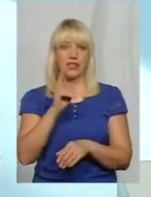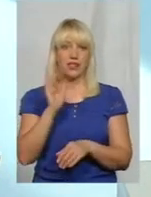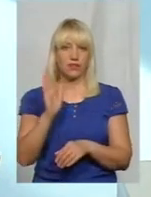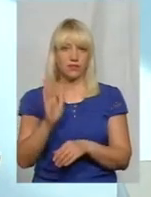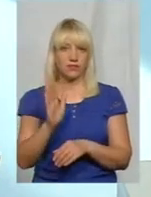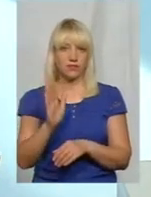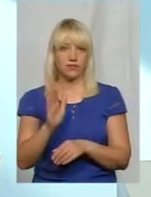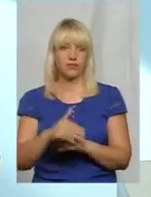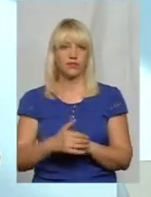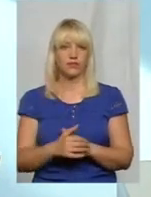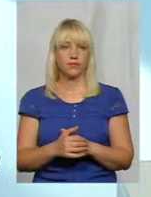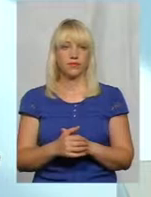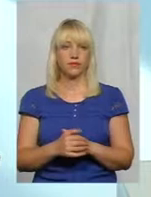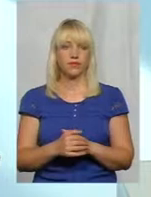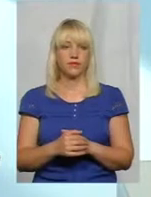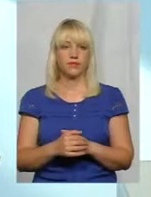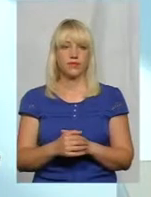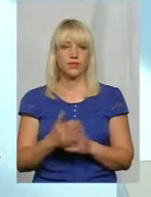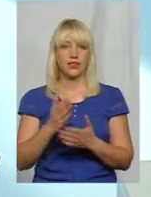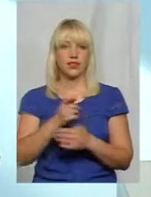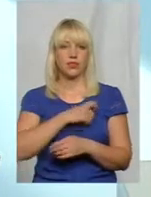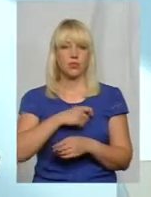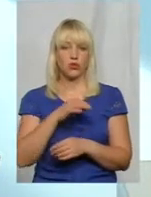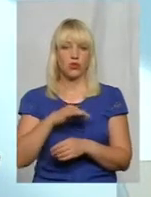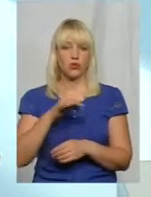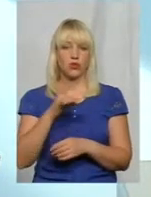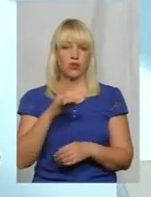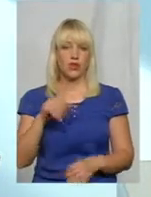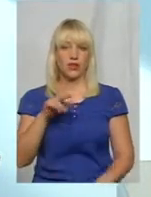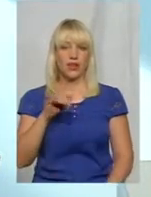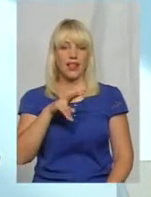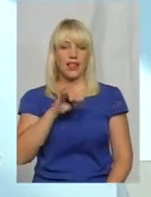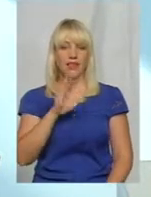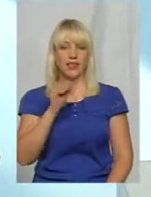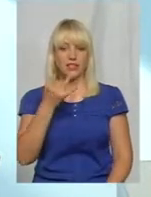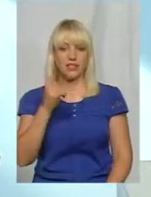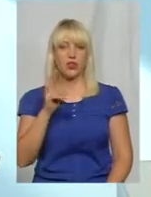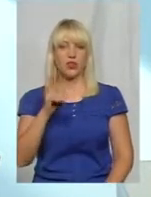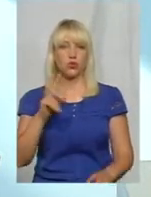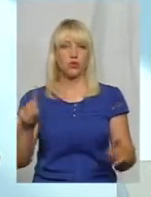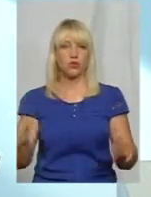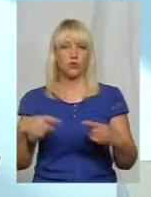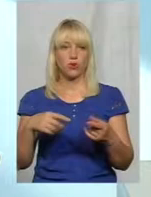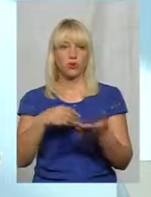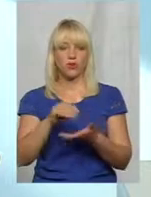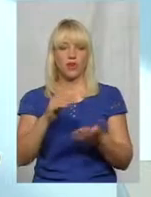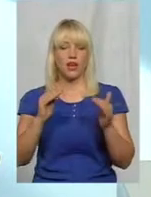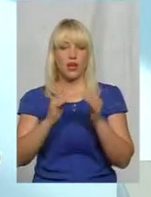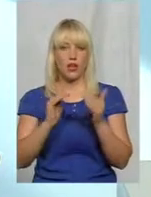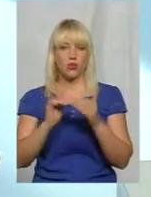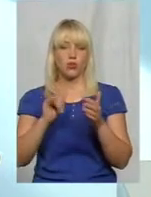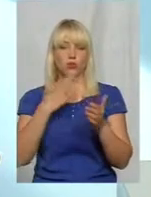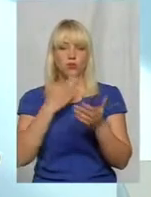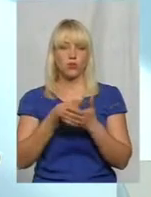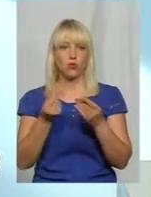такий є депутат обласної ради Левицький, який відновив, викупив хату і своїм коштом відновив